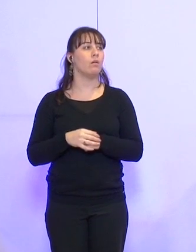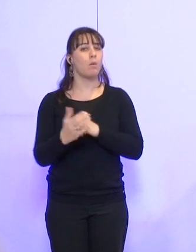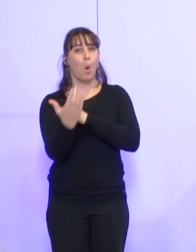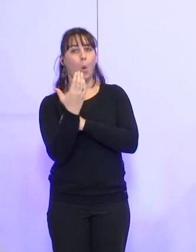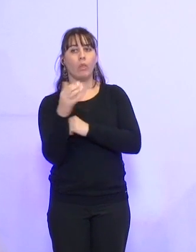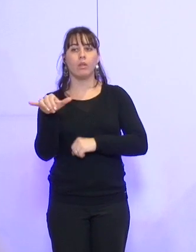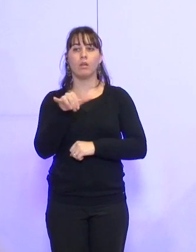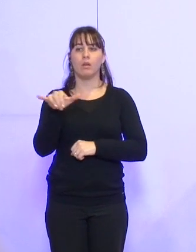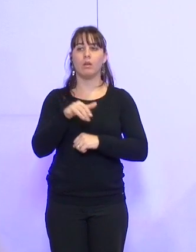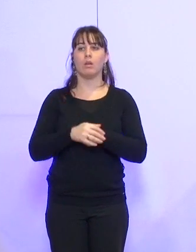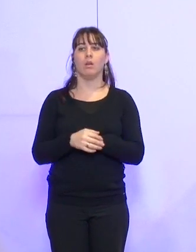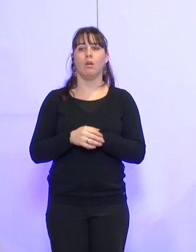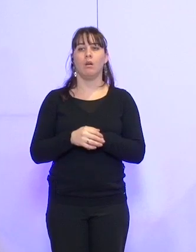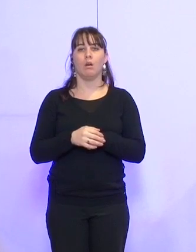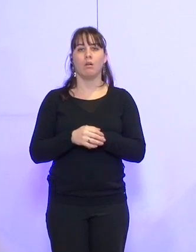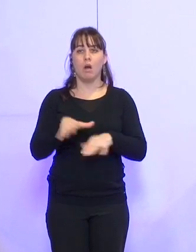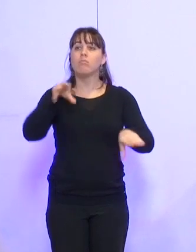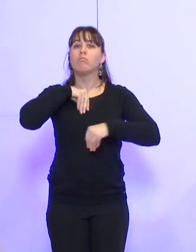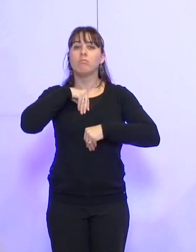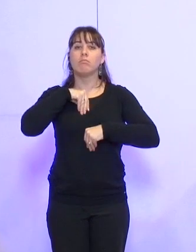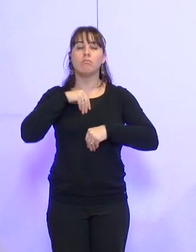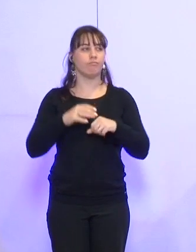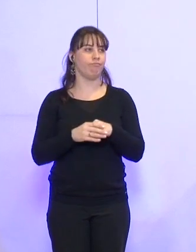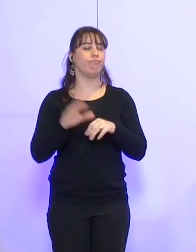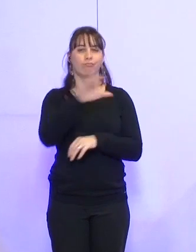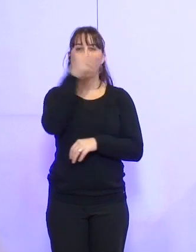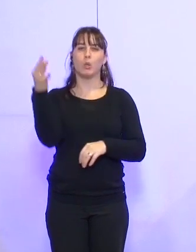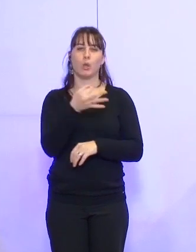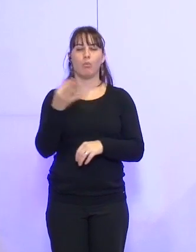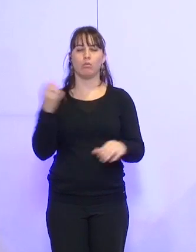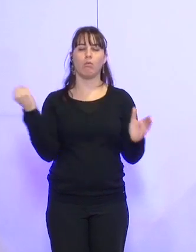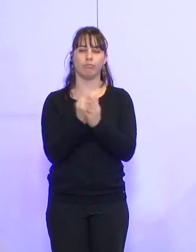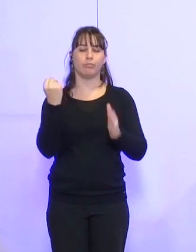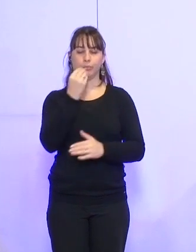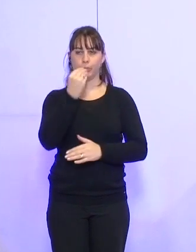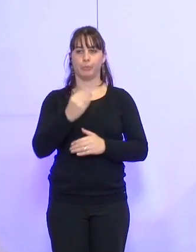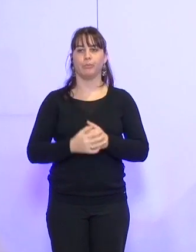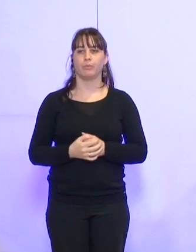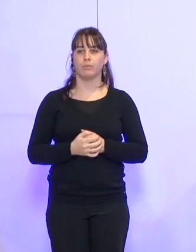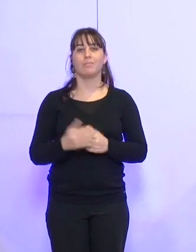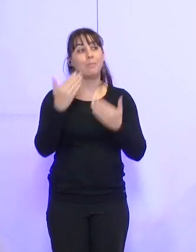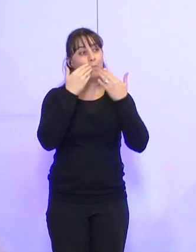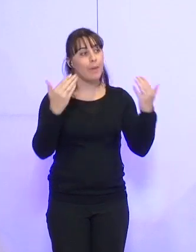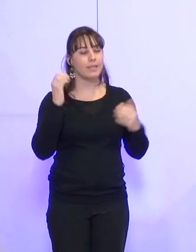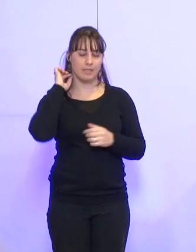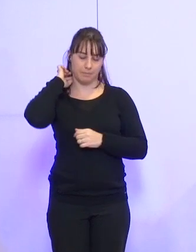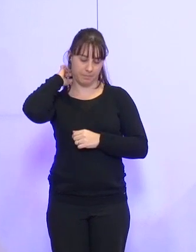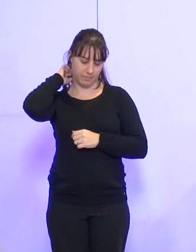contre ? Qui est pour ? Unanimité. Cette délibération est donc adoptée. Je vous remercie.